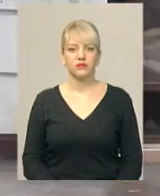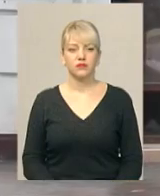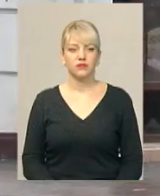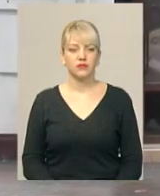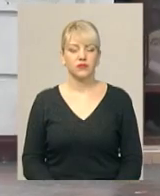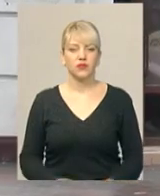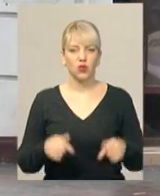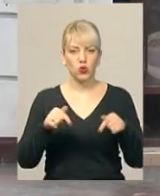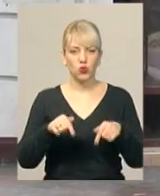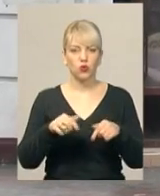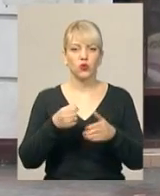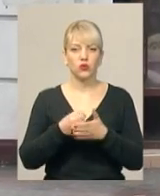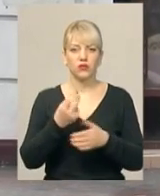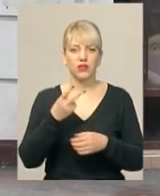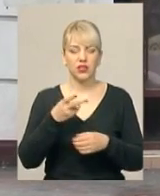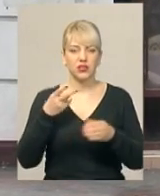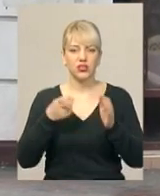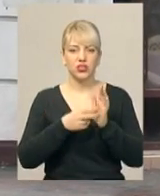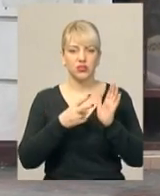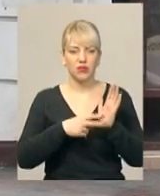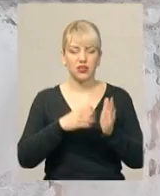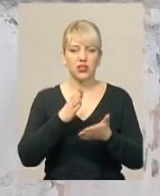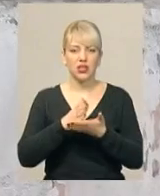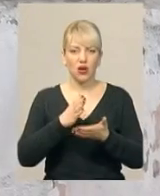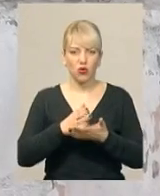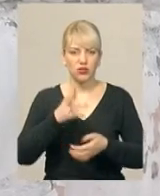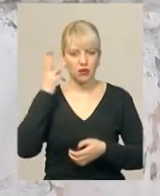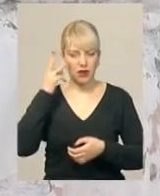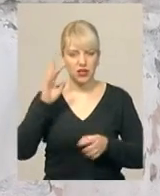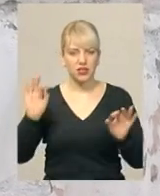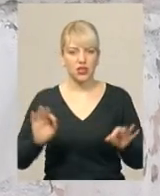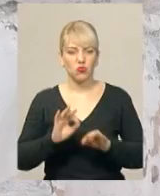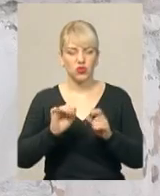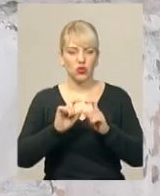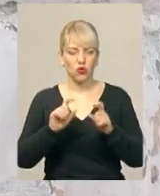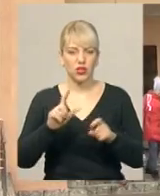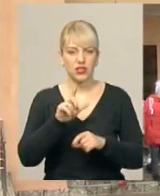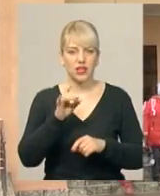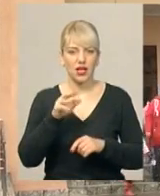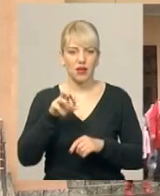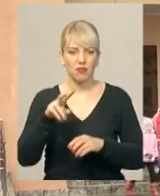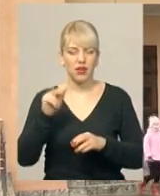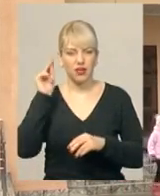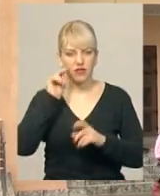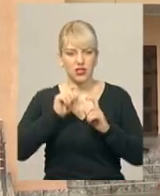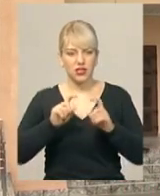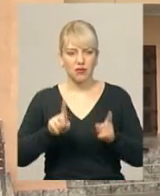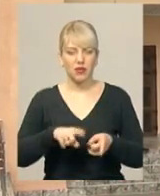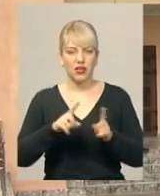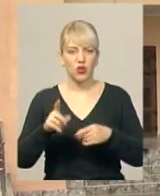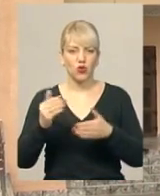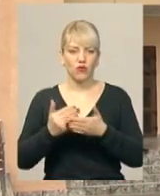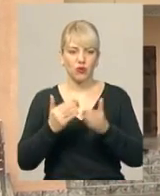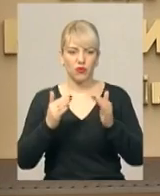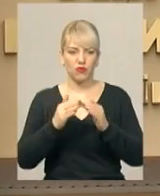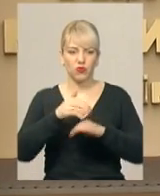Тут до 2017-го розташовувався Хмельницький музичний коледж імені Владислава Заремби. Навчальний заклад переїхав до нової будівлі на